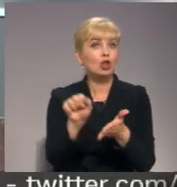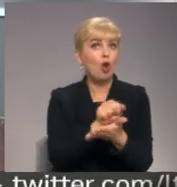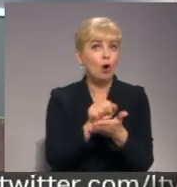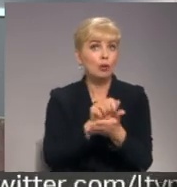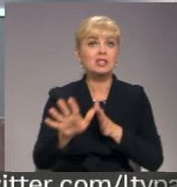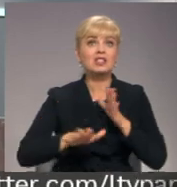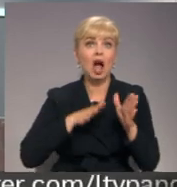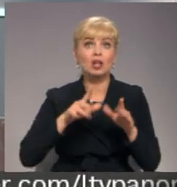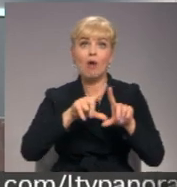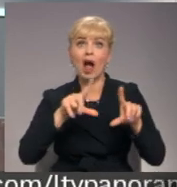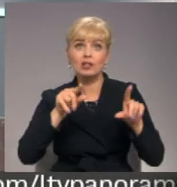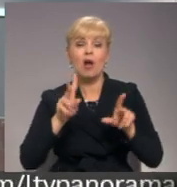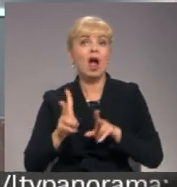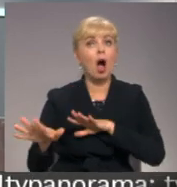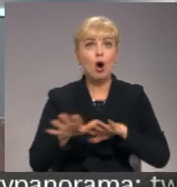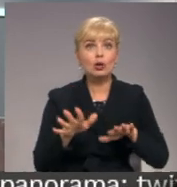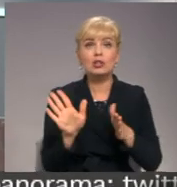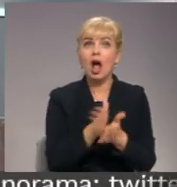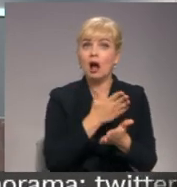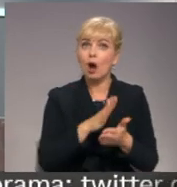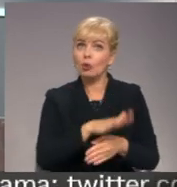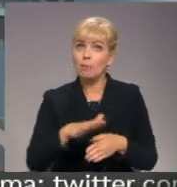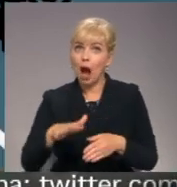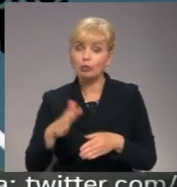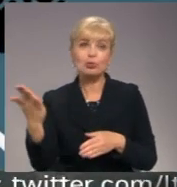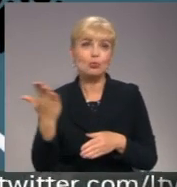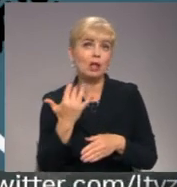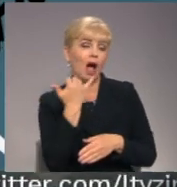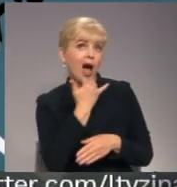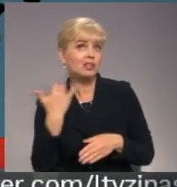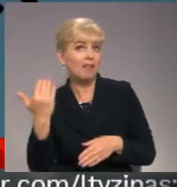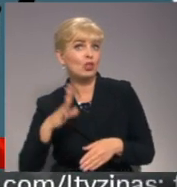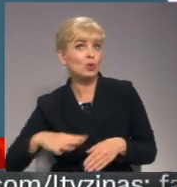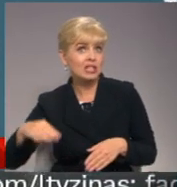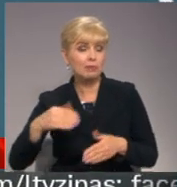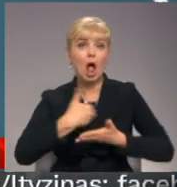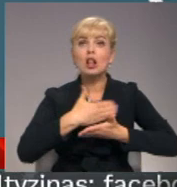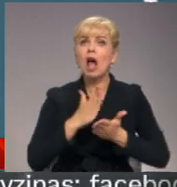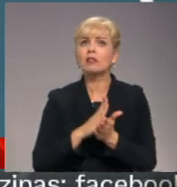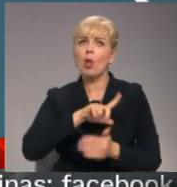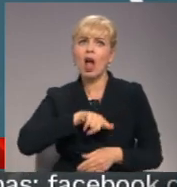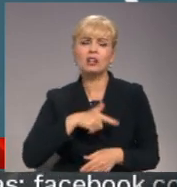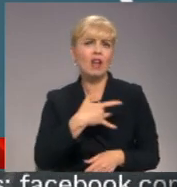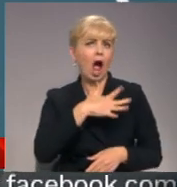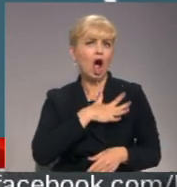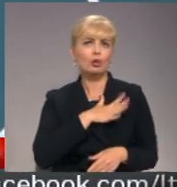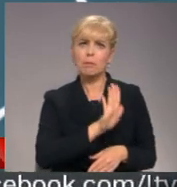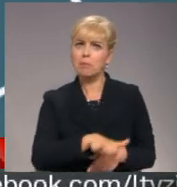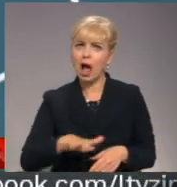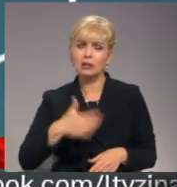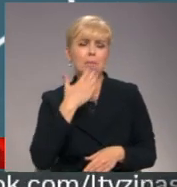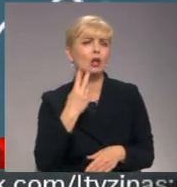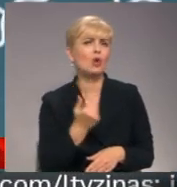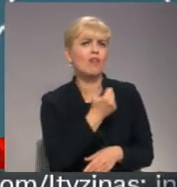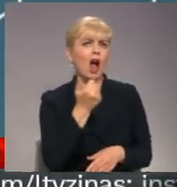kā ar to bērnu nonākšanu ārzemnieku ģimenēs. Lielākā daļa Latvijā adoptēto bērnu un pēdējo divu gadu laikā pilnīgi visi uz